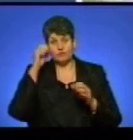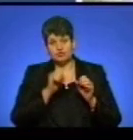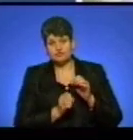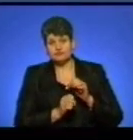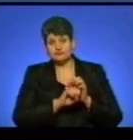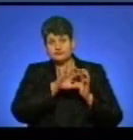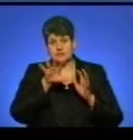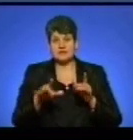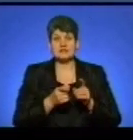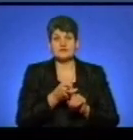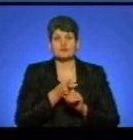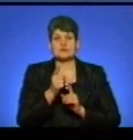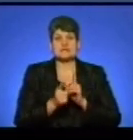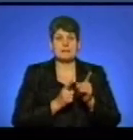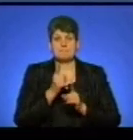заміну труб.